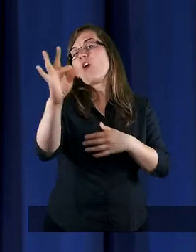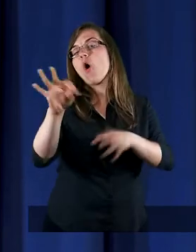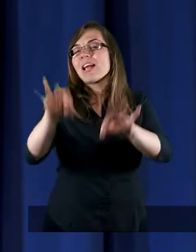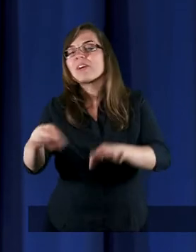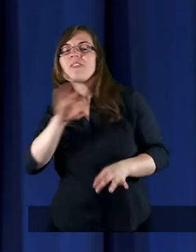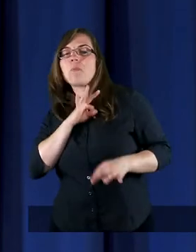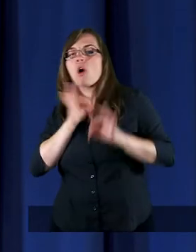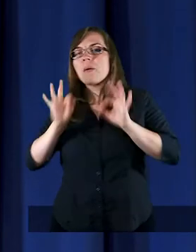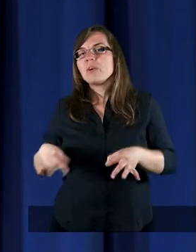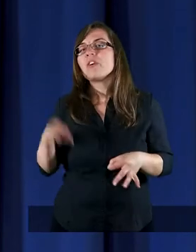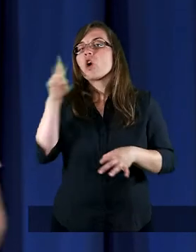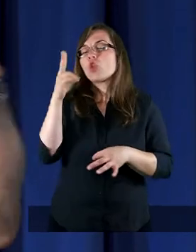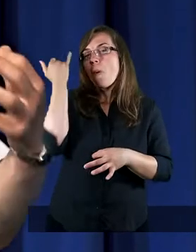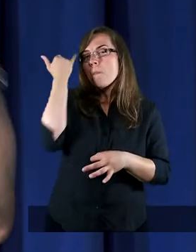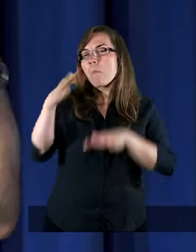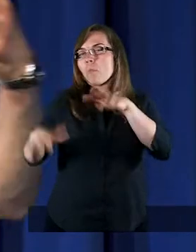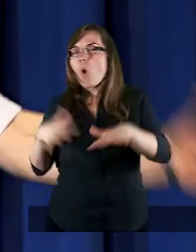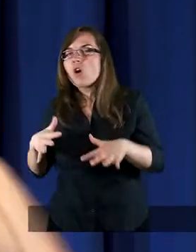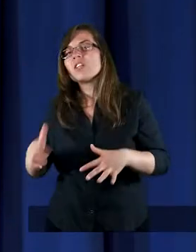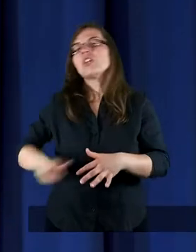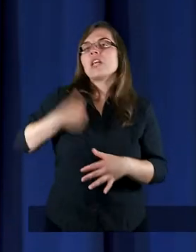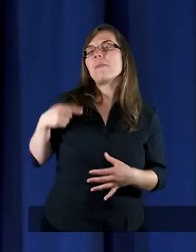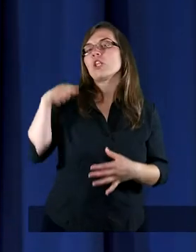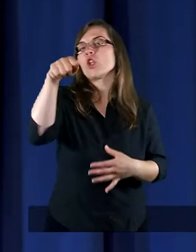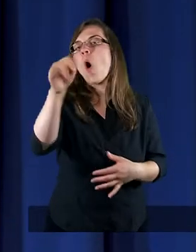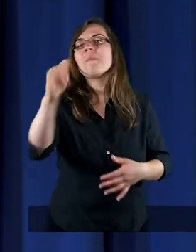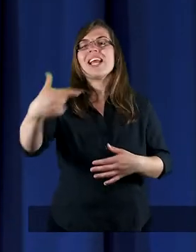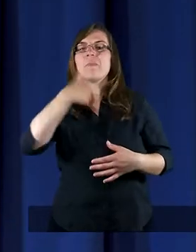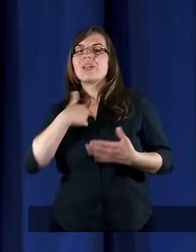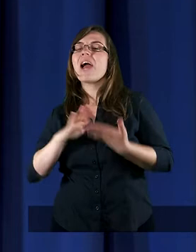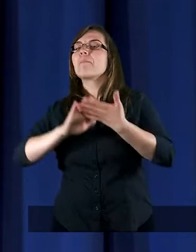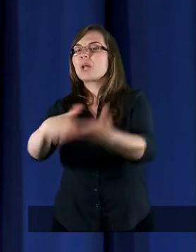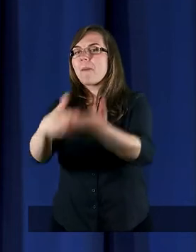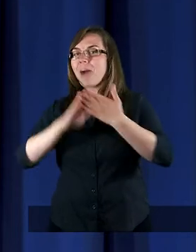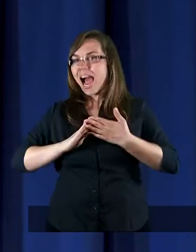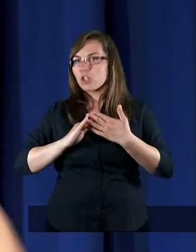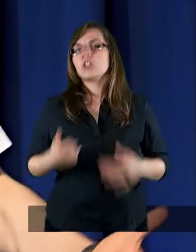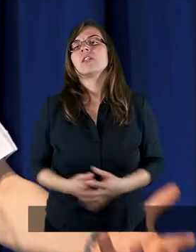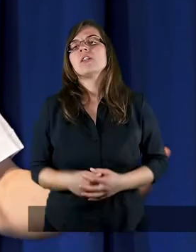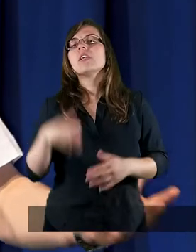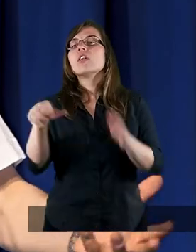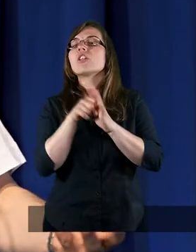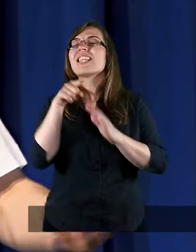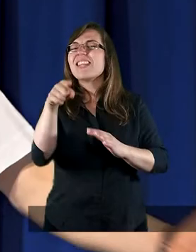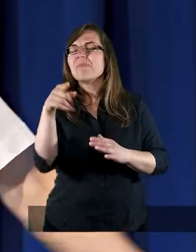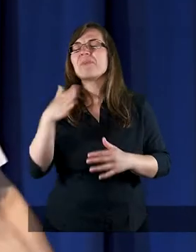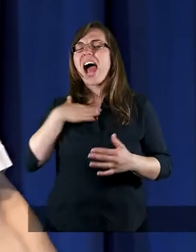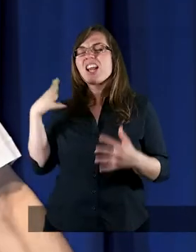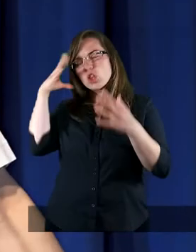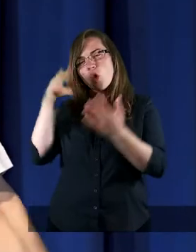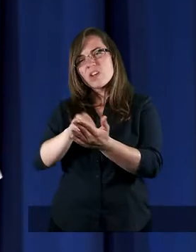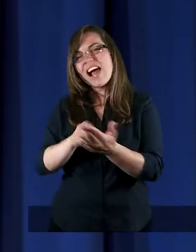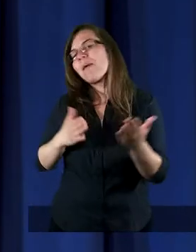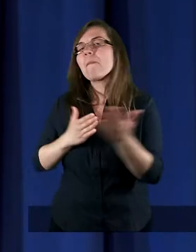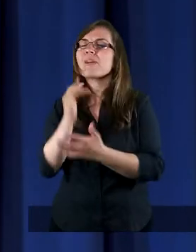Ty w końcu masz dojrzeć do tego, aby w końcu sobie wybaczyć. I tego masz doświadczać przez całe